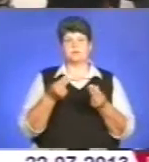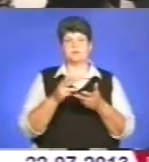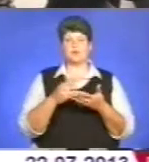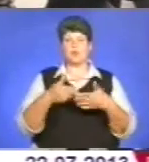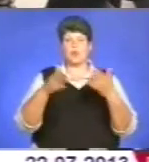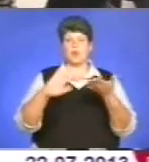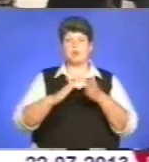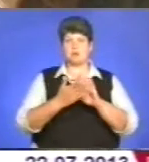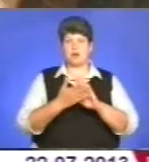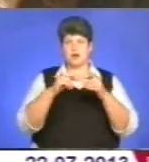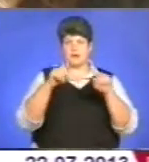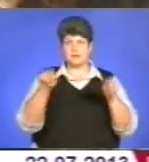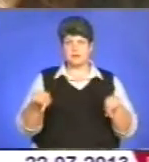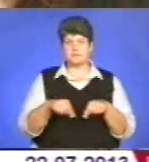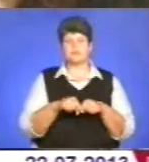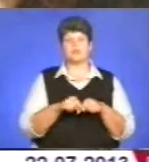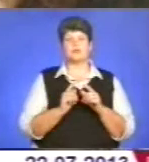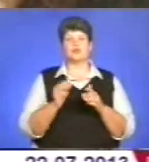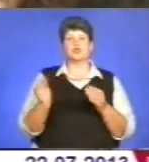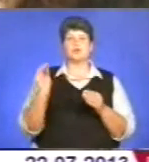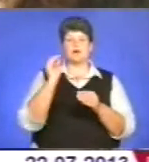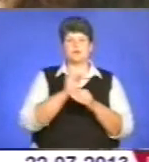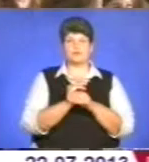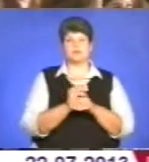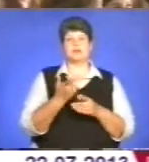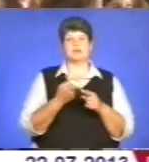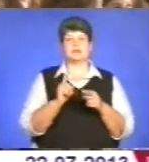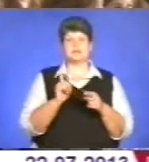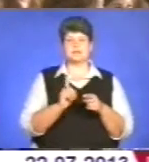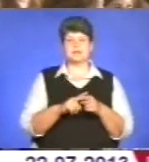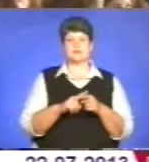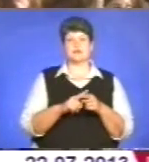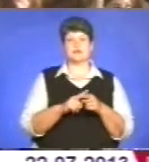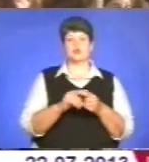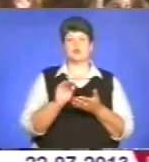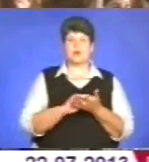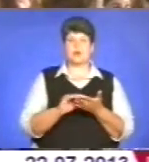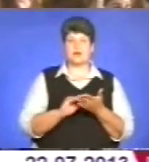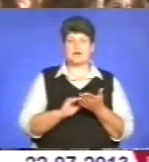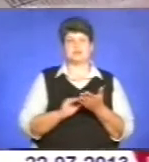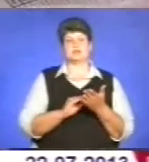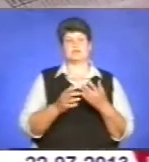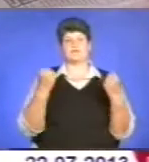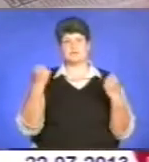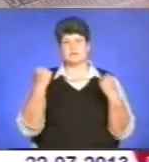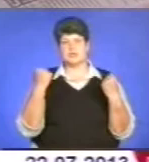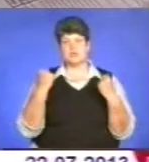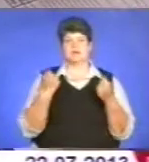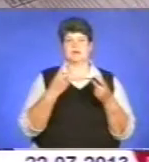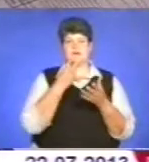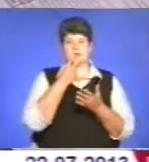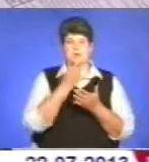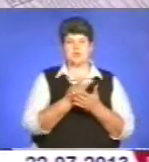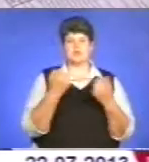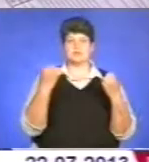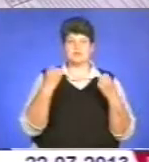випробування проводять при вступі на журналістику, фізичне виховання, мистецькі спеціальності. Необхідно побачити творчі або фізичні здібності абітурієнта,